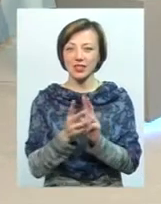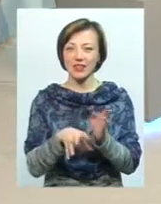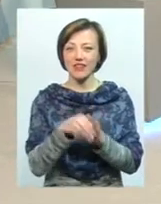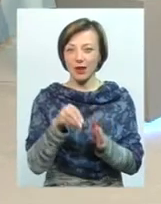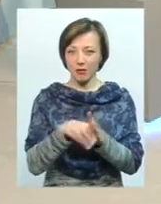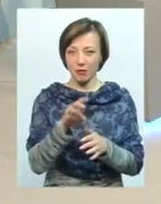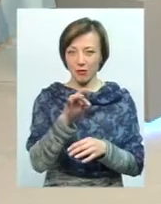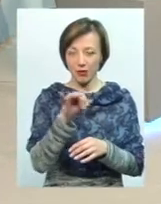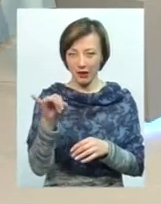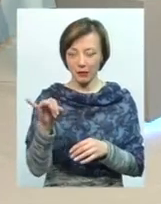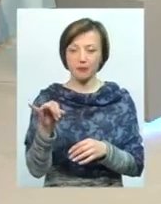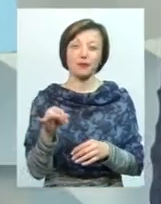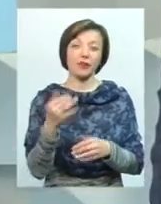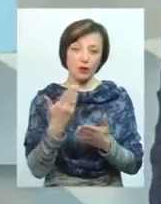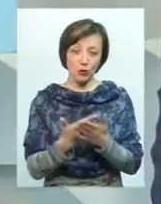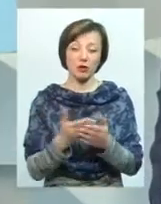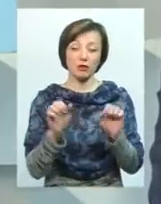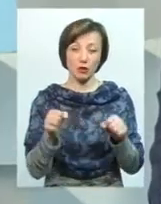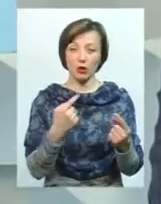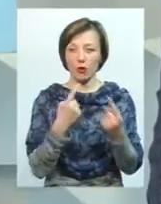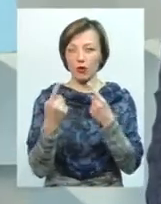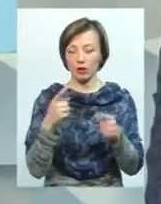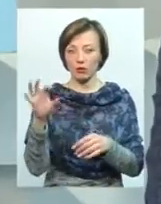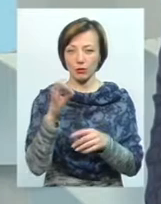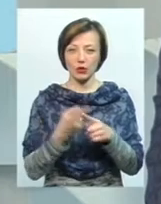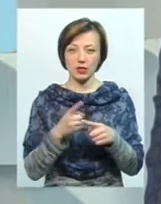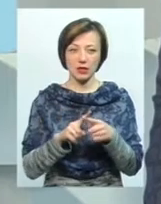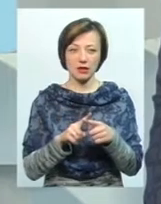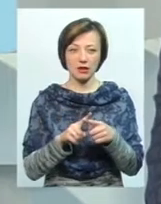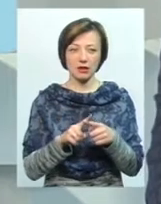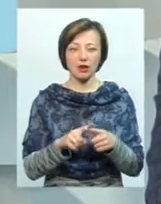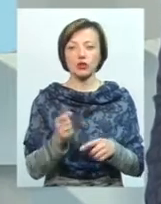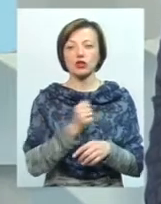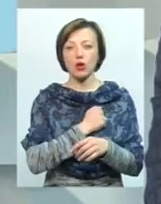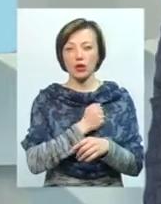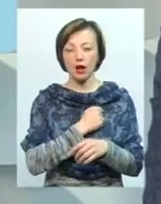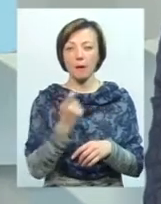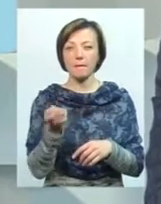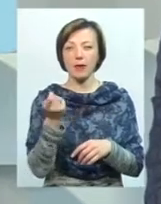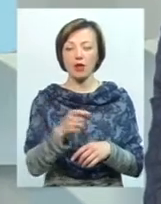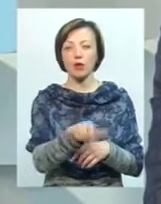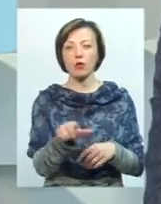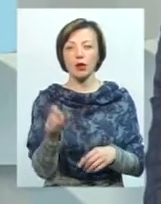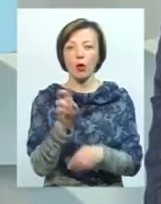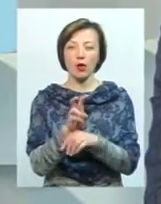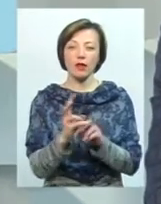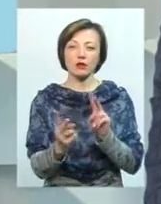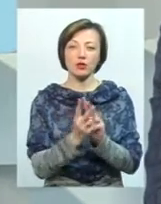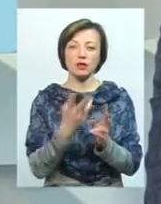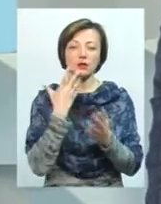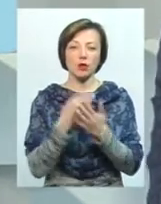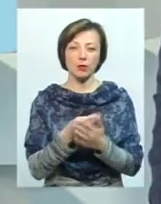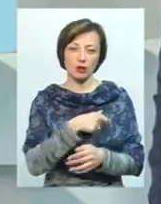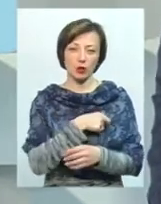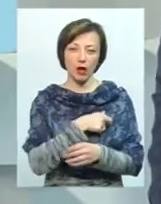Або вибори. Тоді з ними про це говорити. Дуже шкода, що дуже мало громадян ходять на зустріч зі своїм